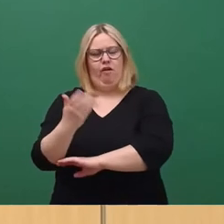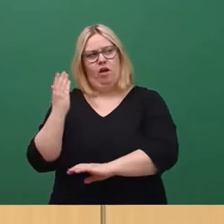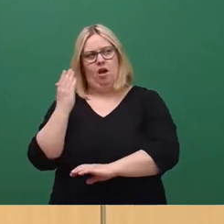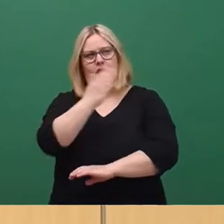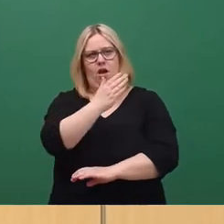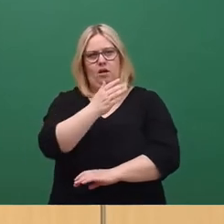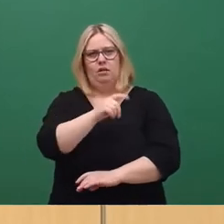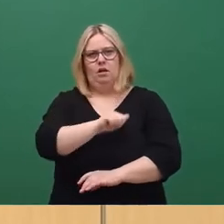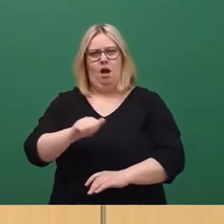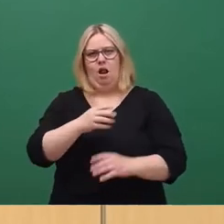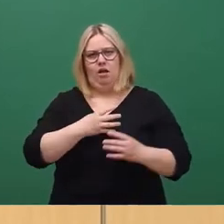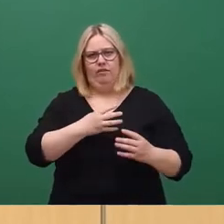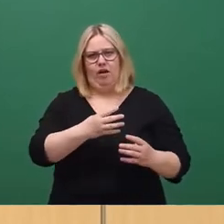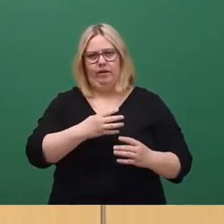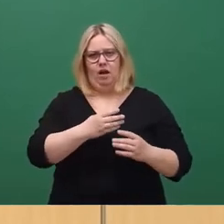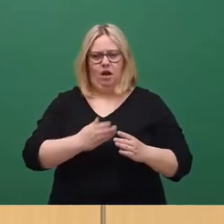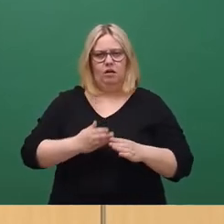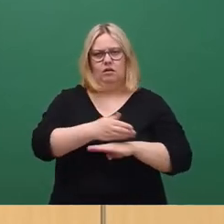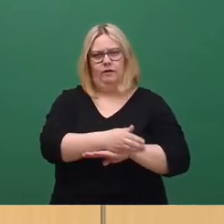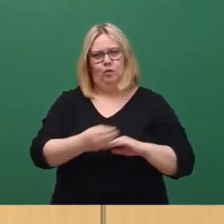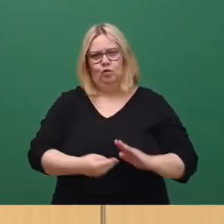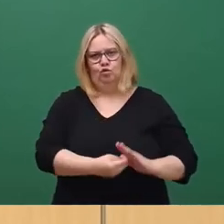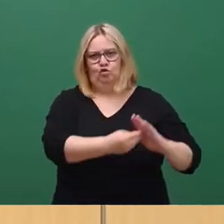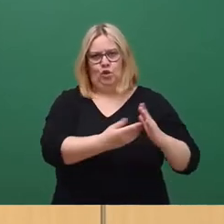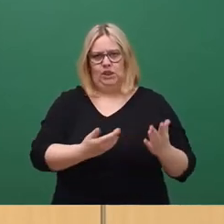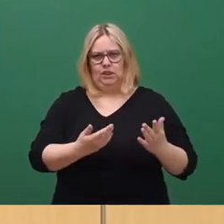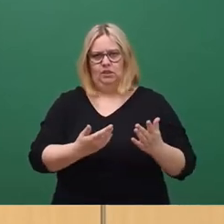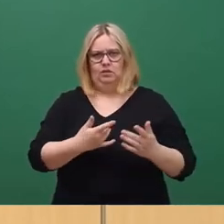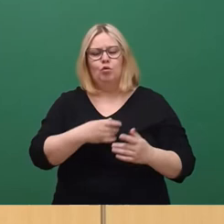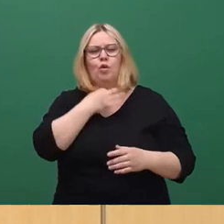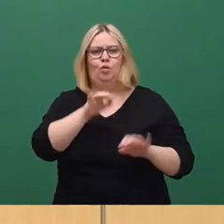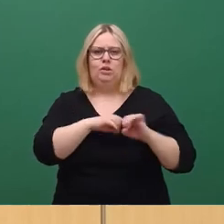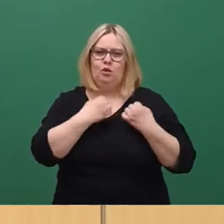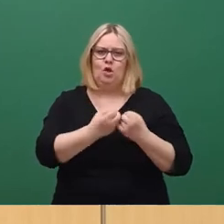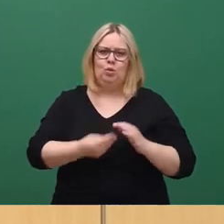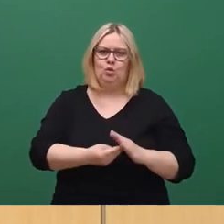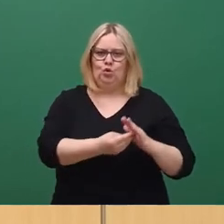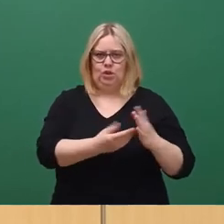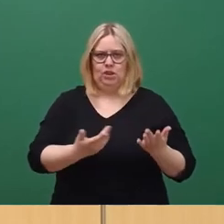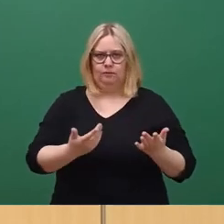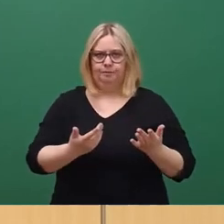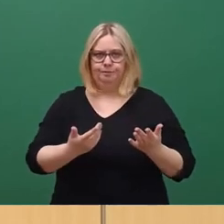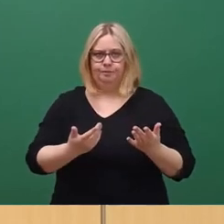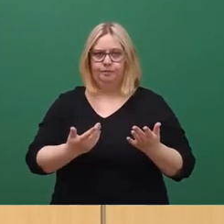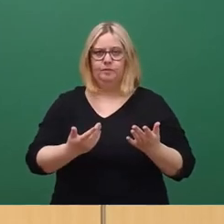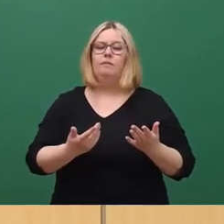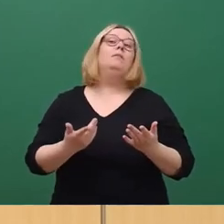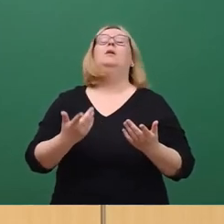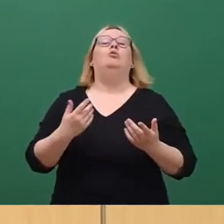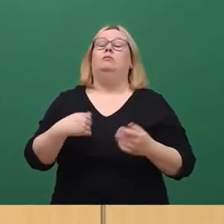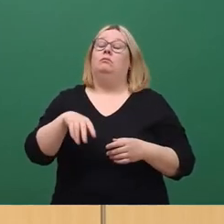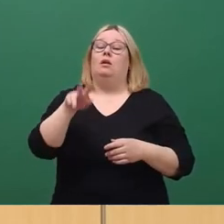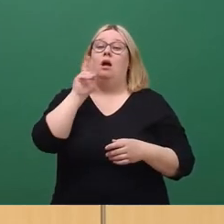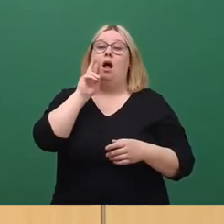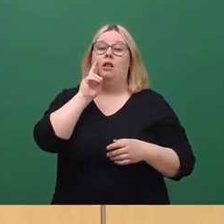vor Ort und unterstützen die Menschen in ihrer Notsituation. Es ist sicherlich auch nicht alltäglich, dass